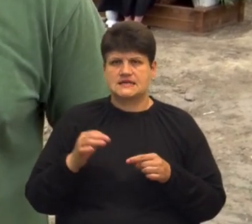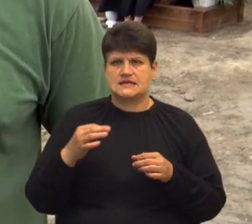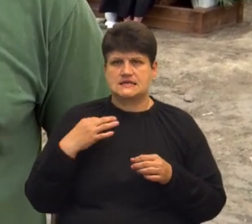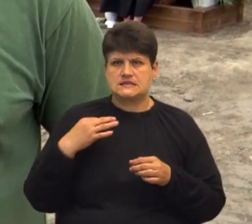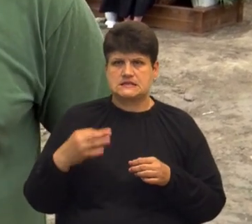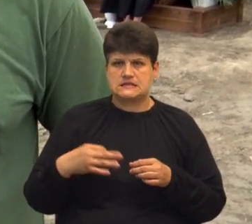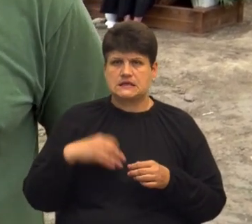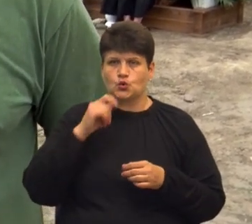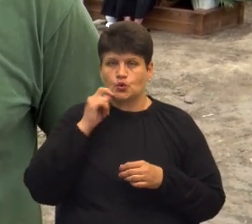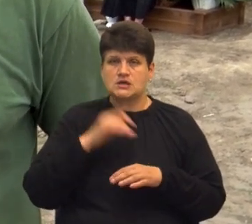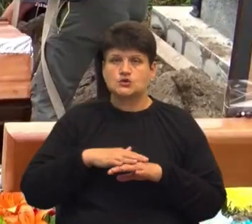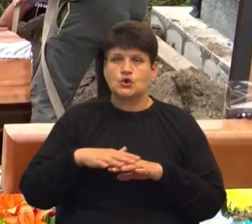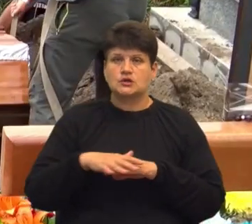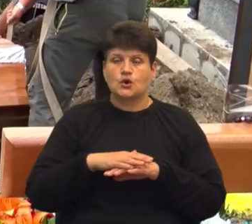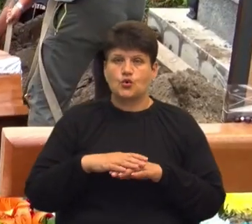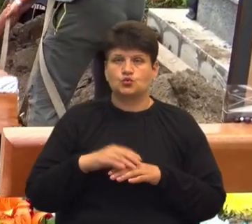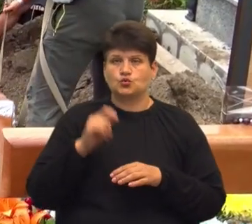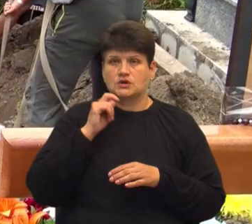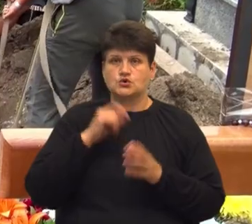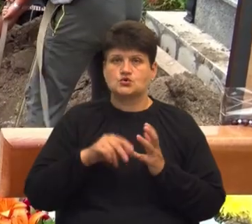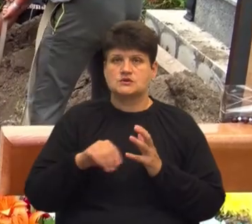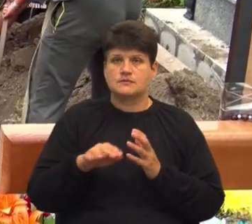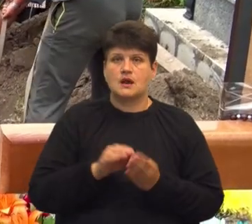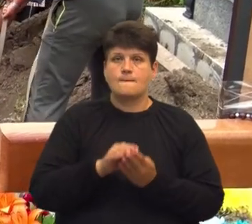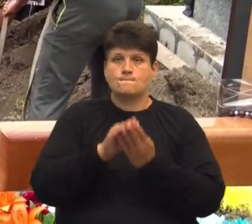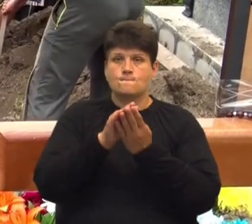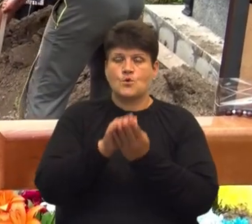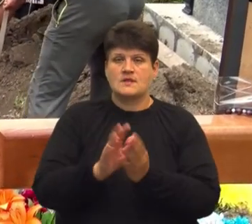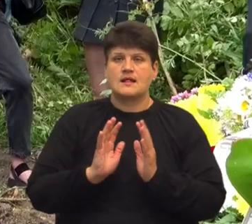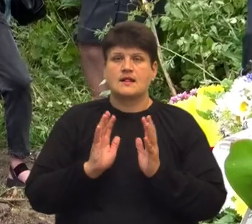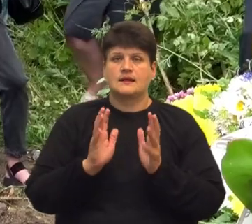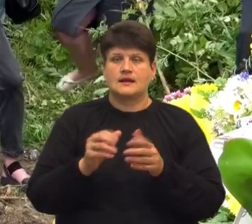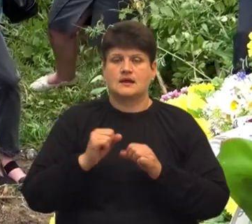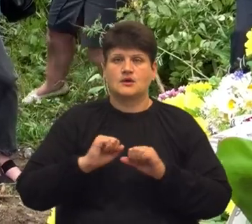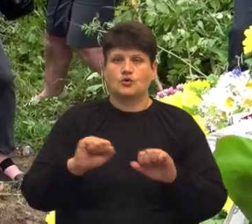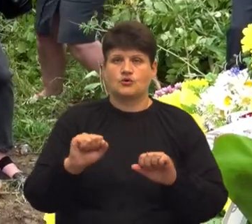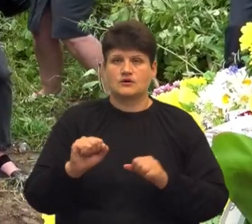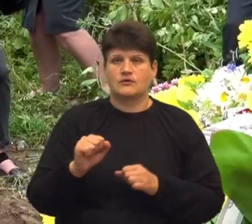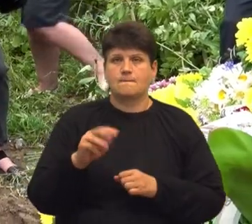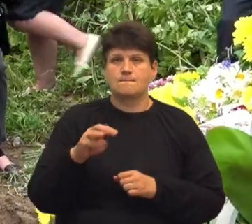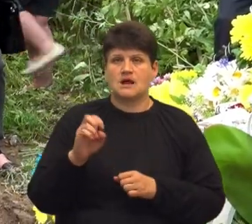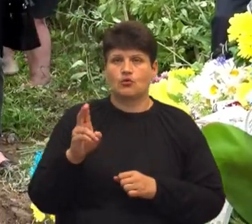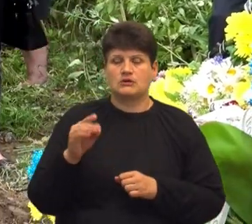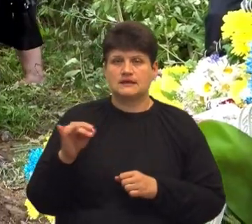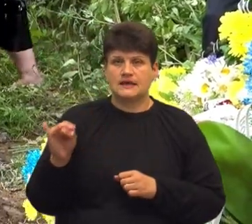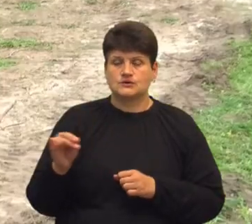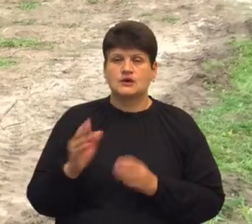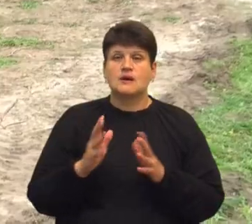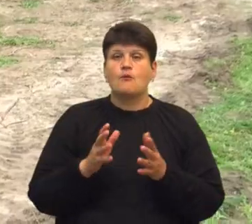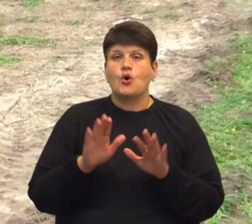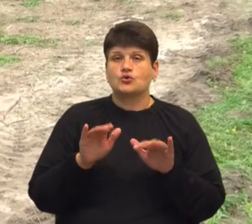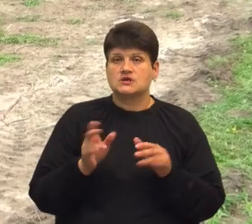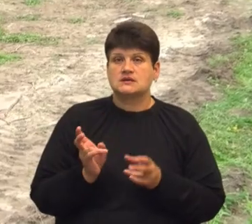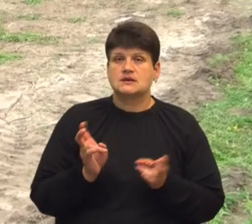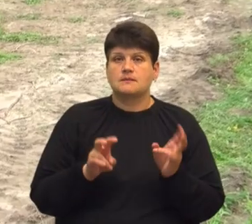народу, української землі. Поховали Андрія на алеї героїв Миколунецького кладовища. Попрощатися з військовослужбовцем